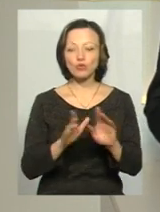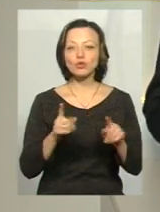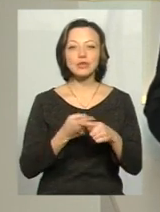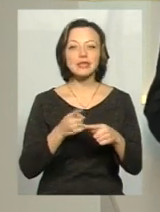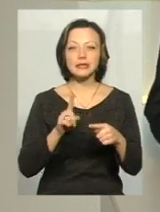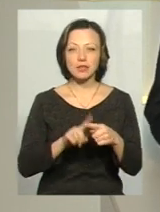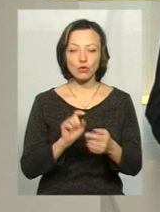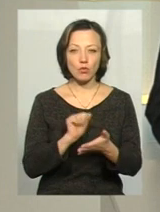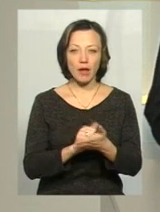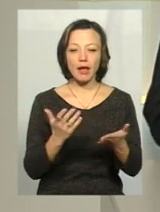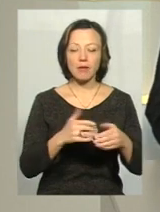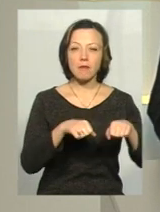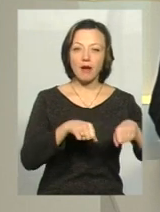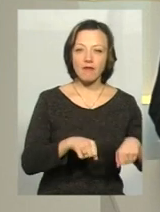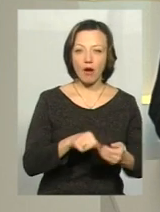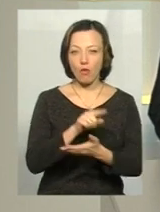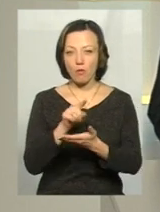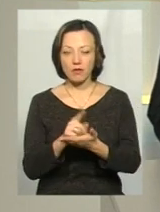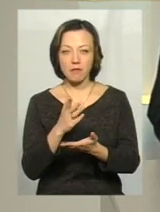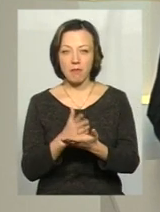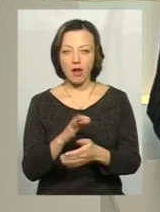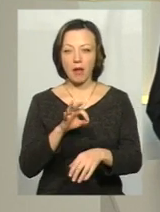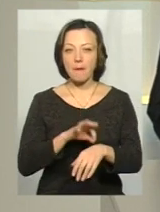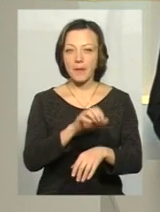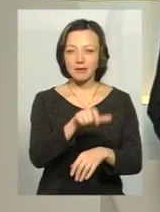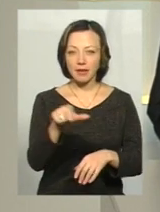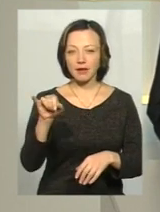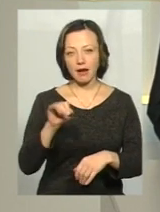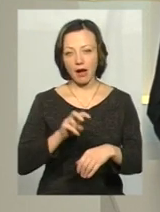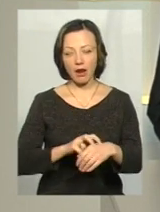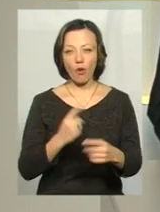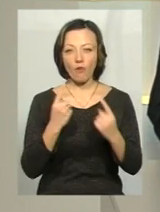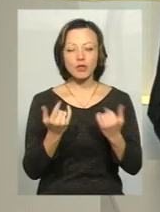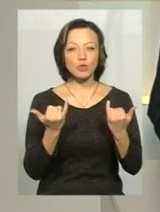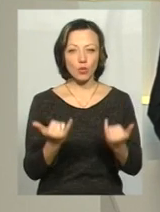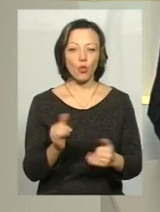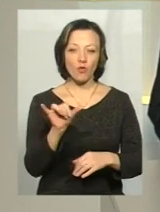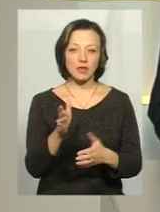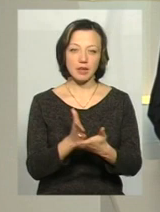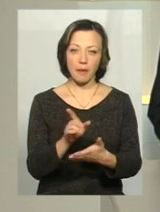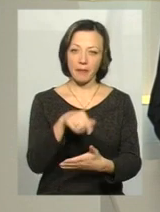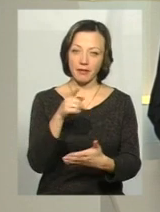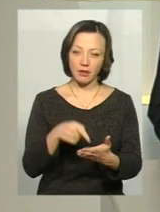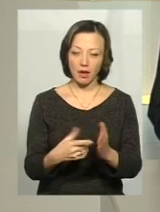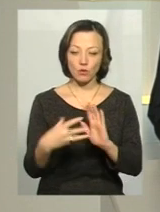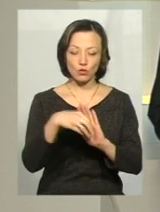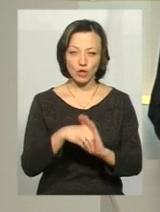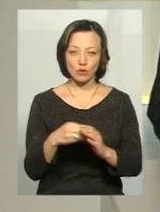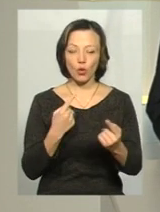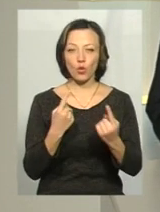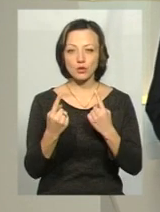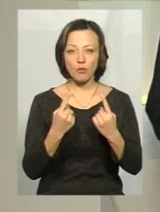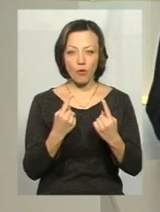за договір, які права і обов'язки мають тепер пацієнти і лікарі, будемо говорити сьогодні. Якщо у вас є питання, також долучайтесь до